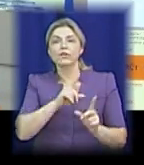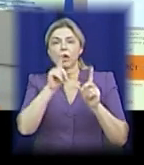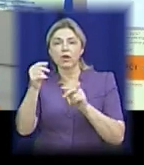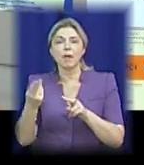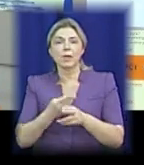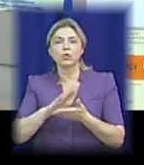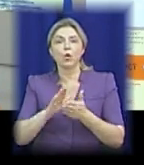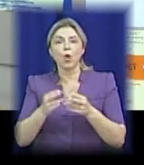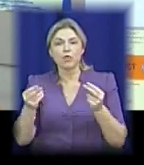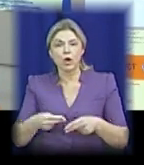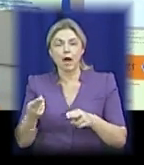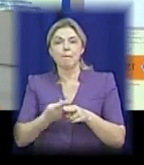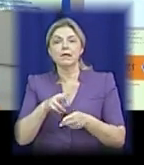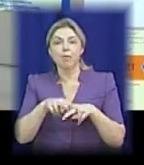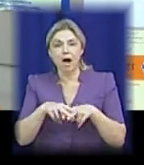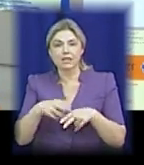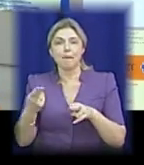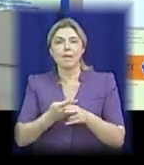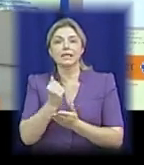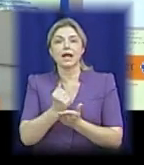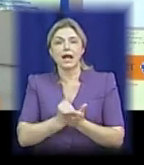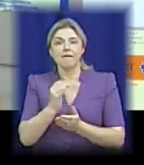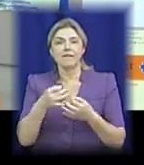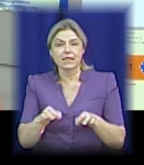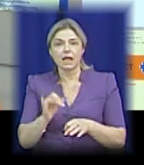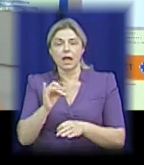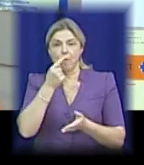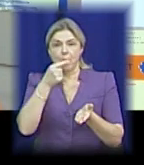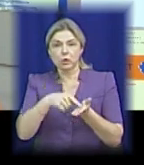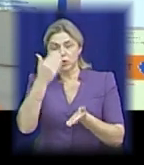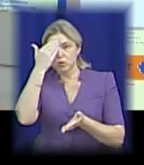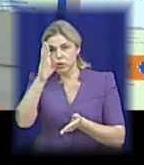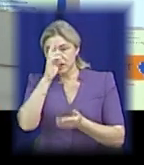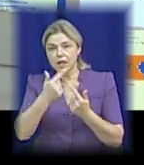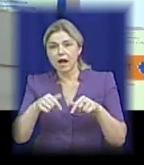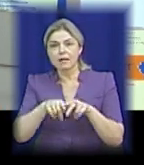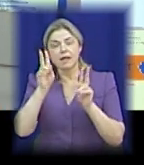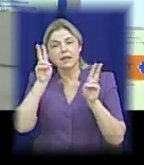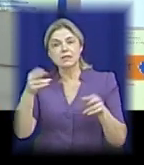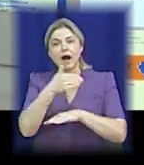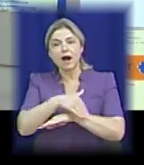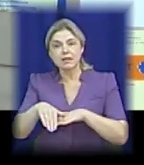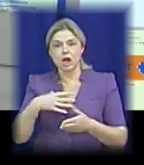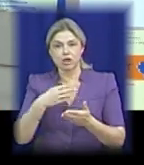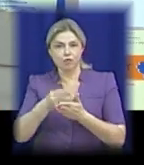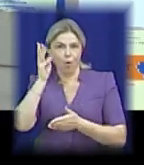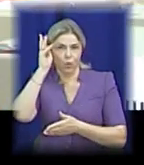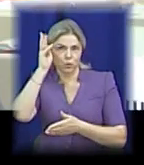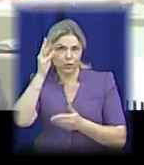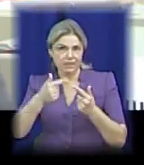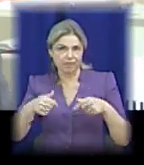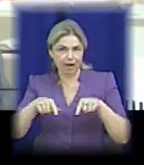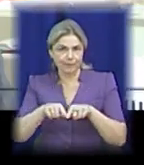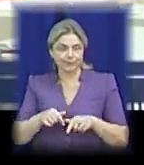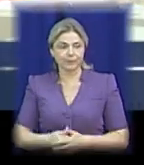договорів, без паспортів, без віз і потім опиняються у чужій країні, навіть не знаючи адреси власного консульства».